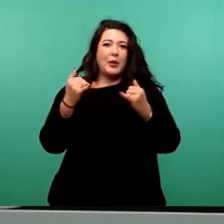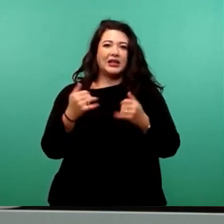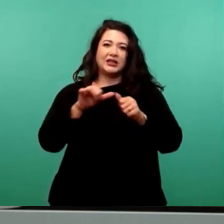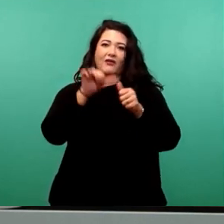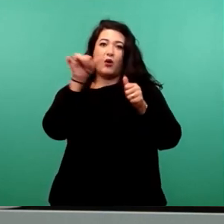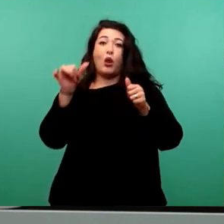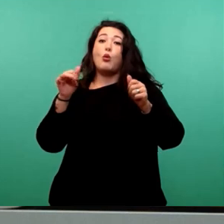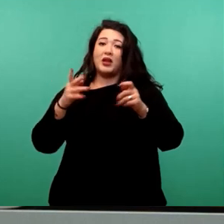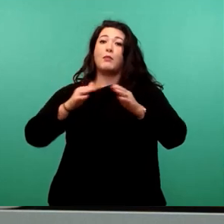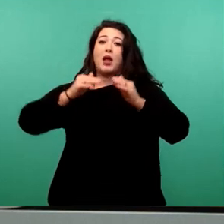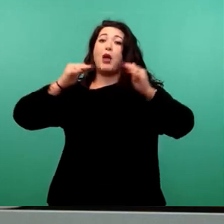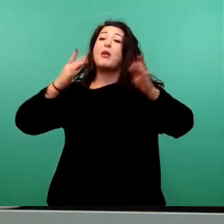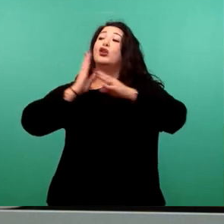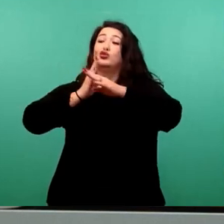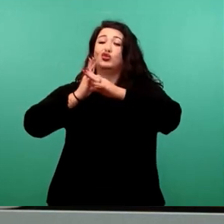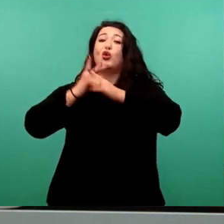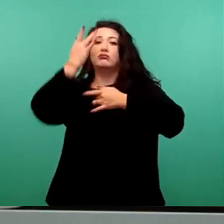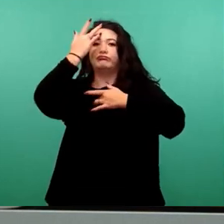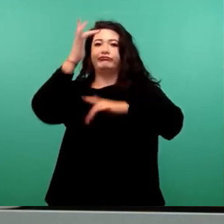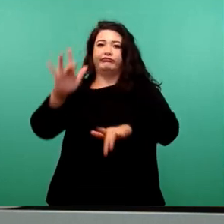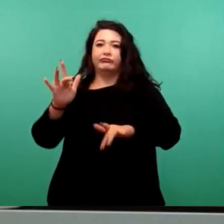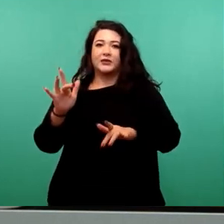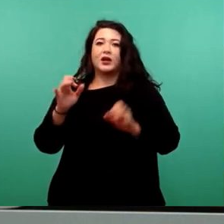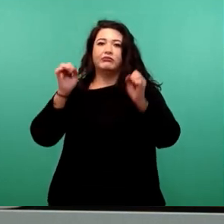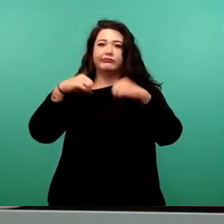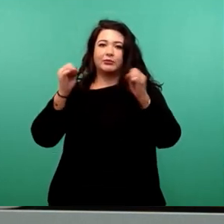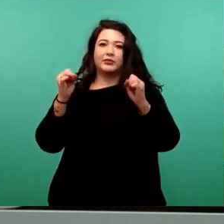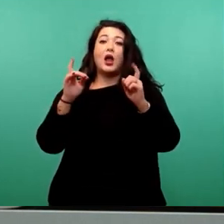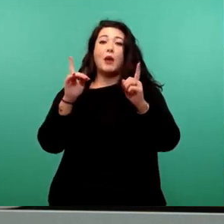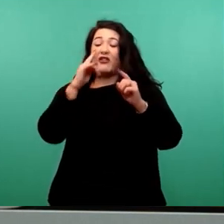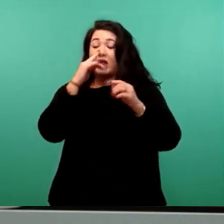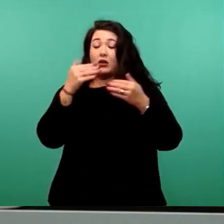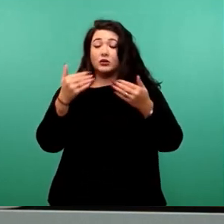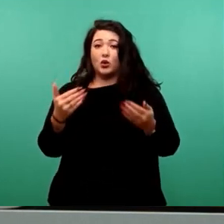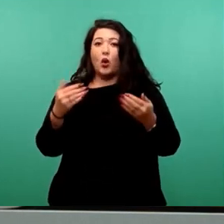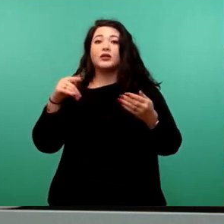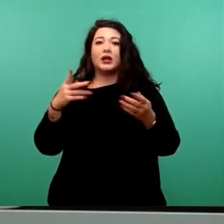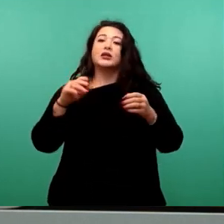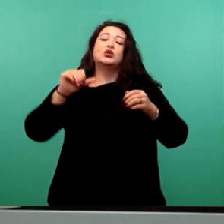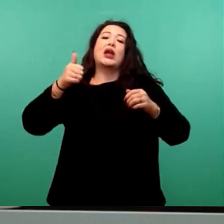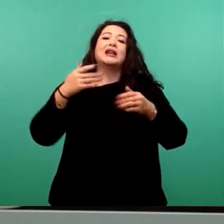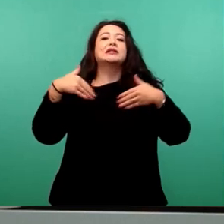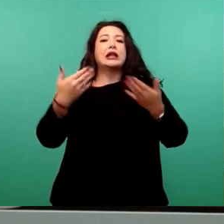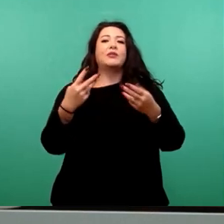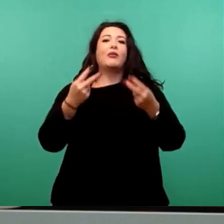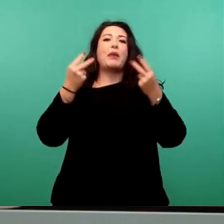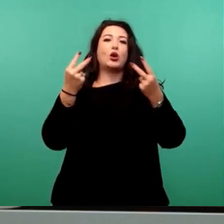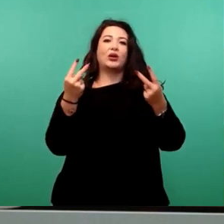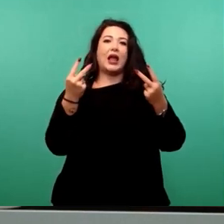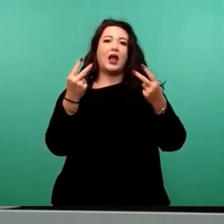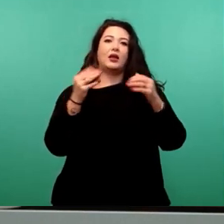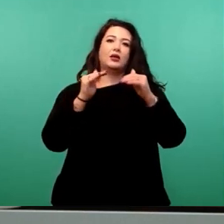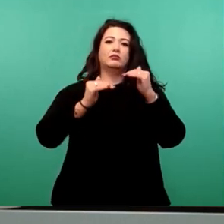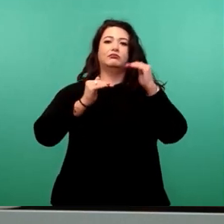Und dann gilt es, wenn es tatsächlich überzeugt werden sollte, wieder Prioritäten zu setzen, wie es in vielen anderen